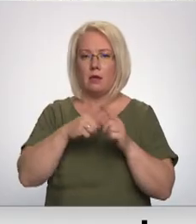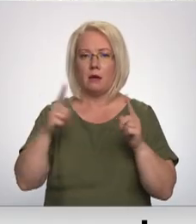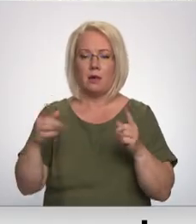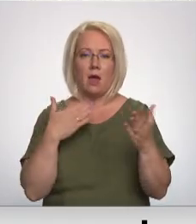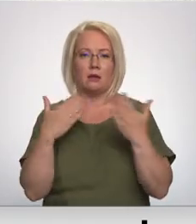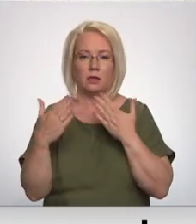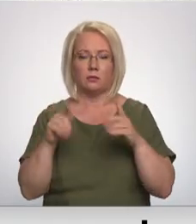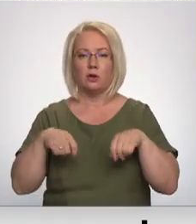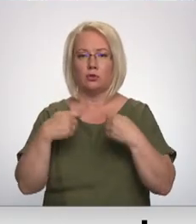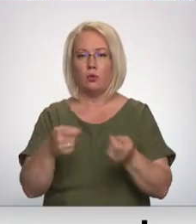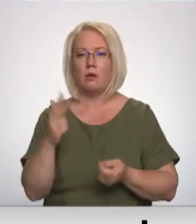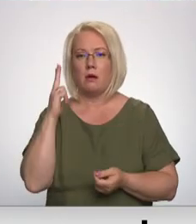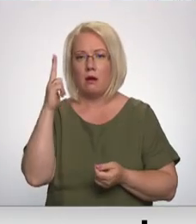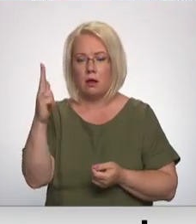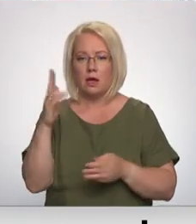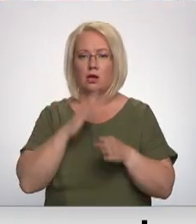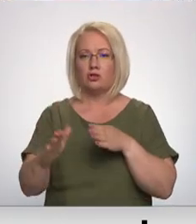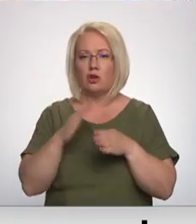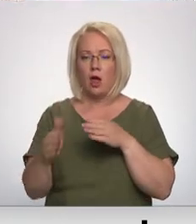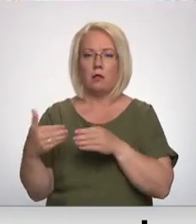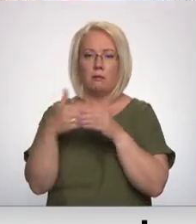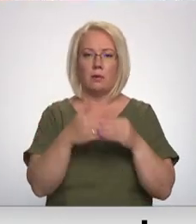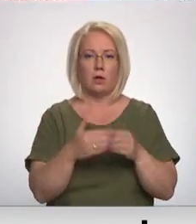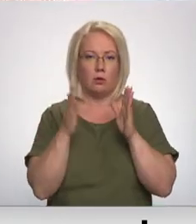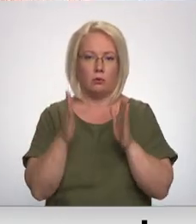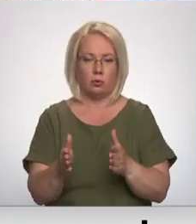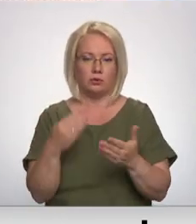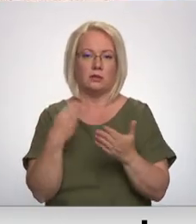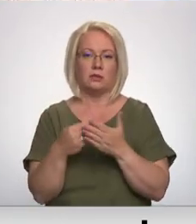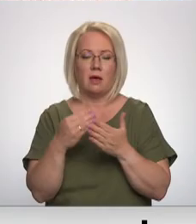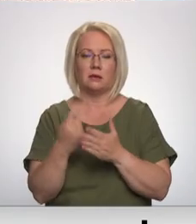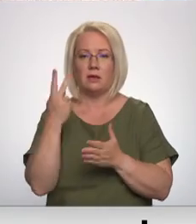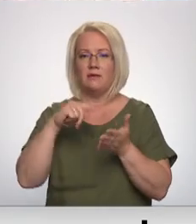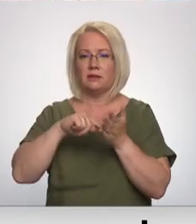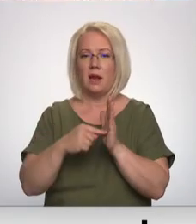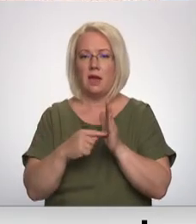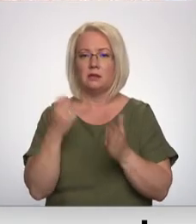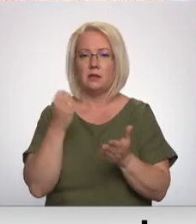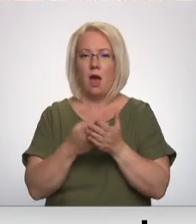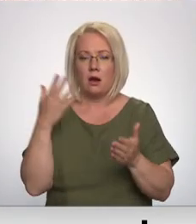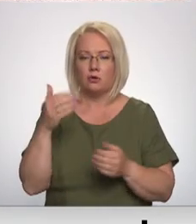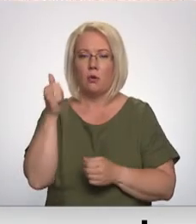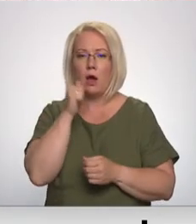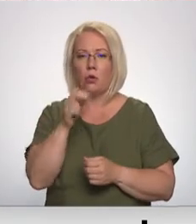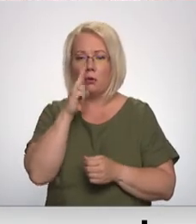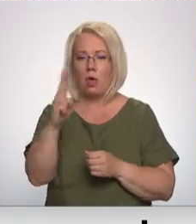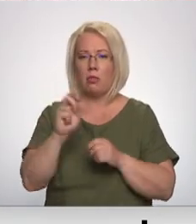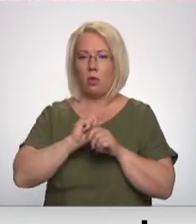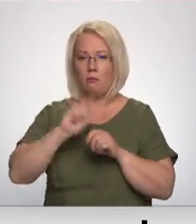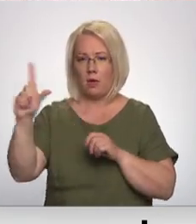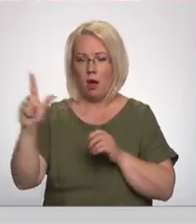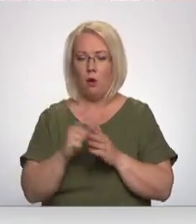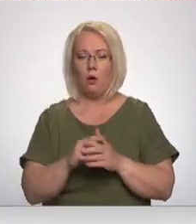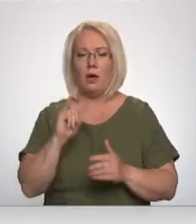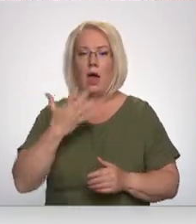dot garantijas arī šobrīd, ka šķēldu piegādās. Cenas gan ir divreiz dārgākus un ar katru nedēļu turpina pieaugt. Ja mēs gribam